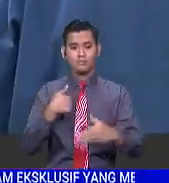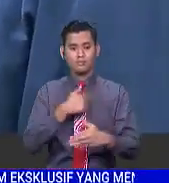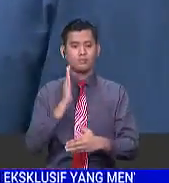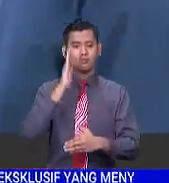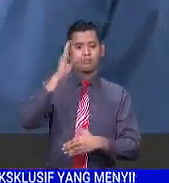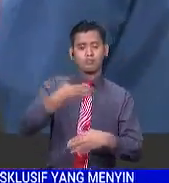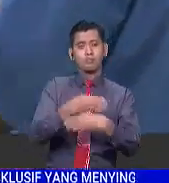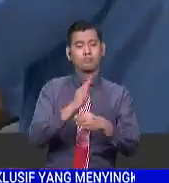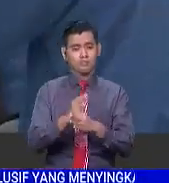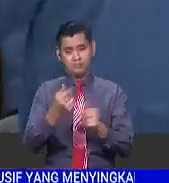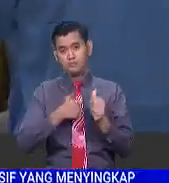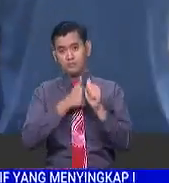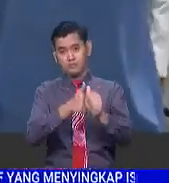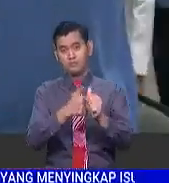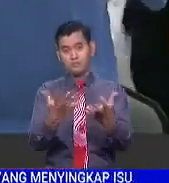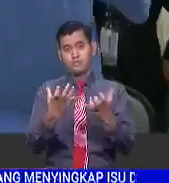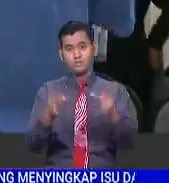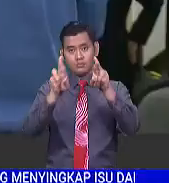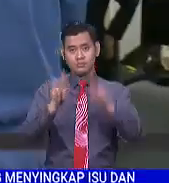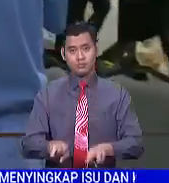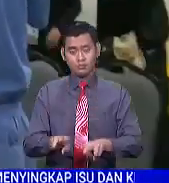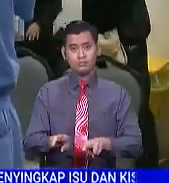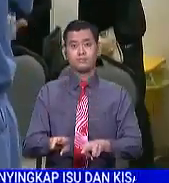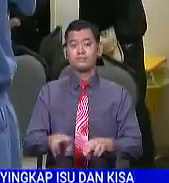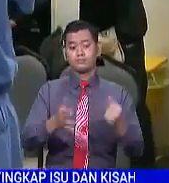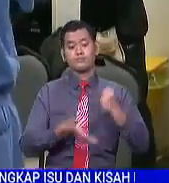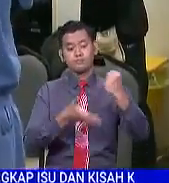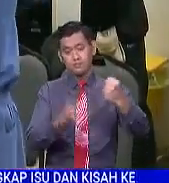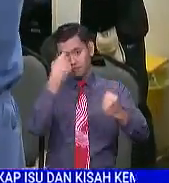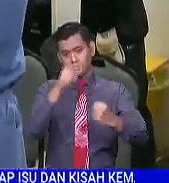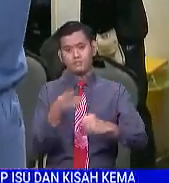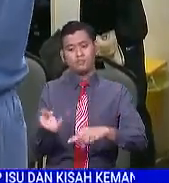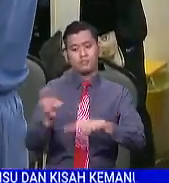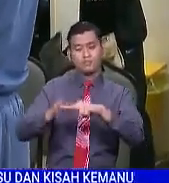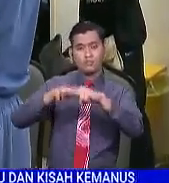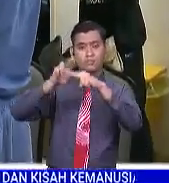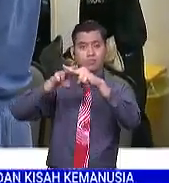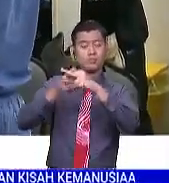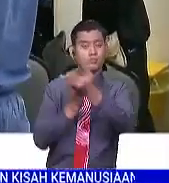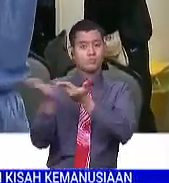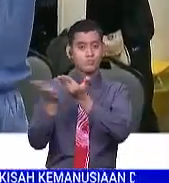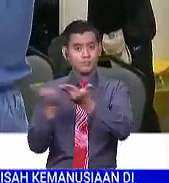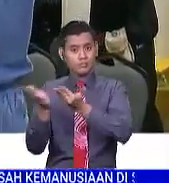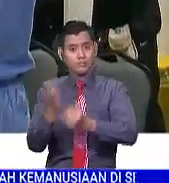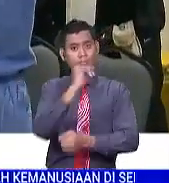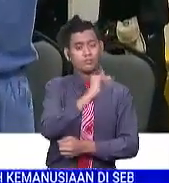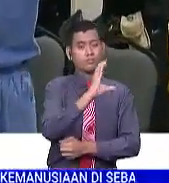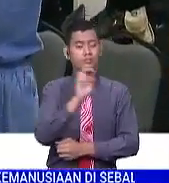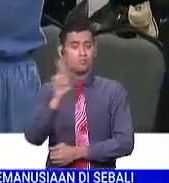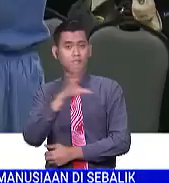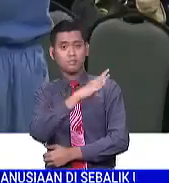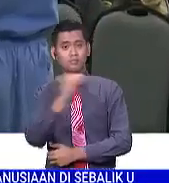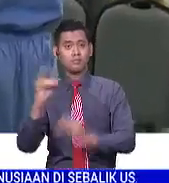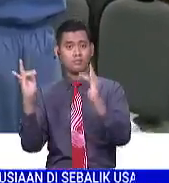Peruntukan berkenaan akan digunakan bagi meningkatkan kapasiti unit rawatan rapi dan katil. Ia melibatkan